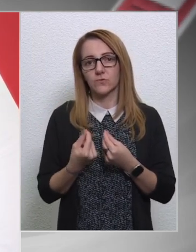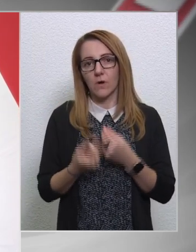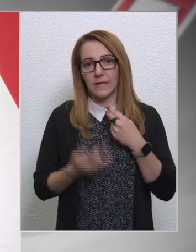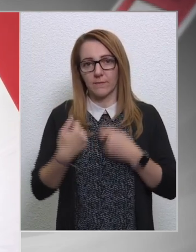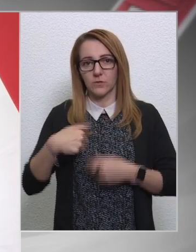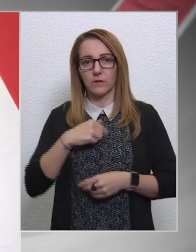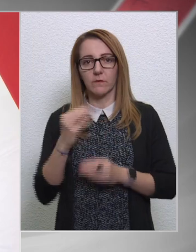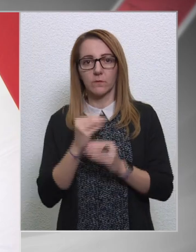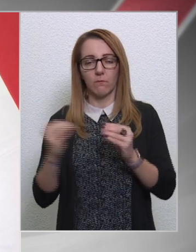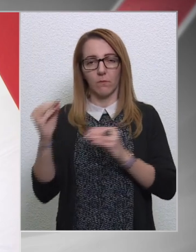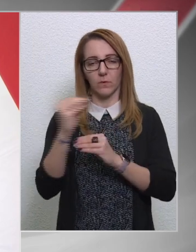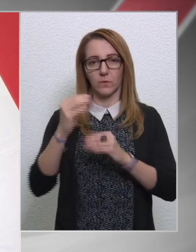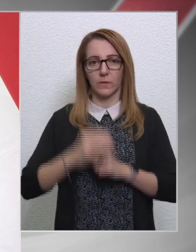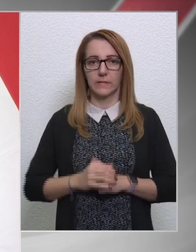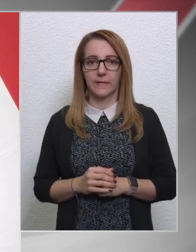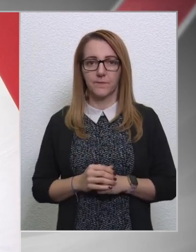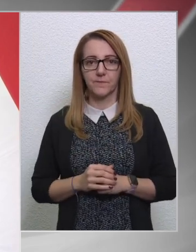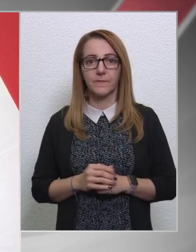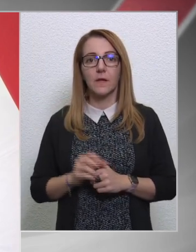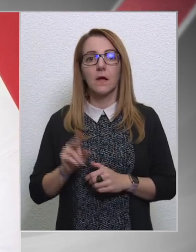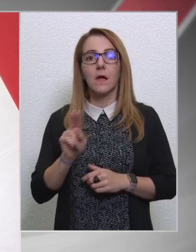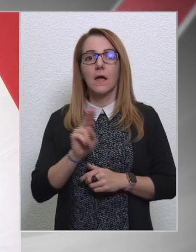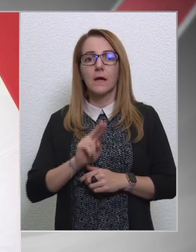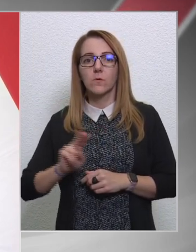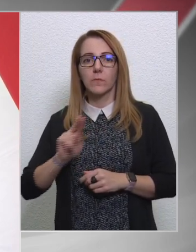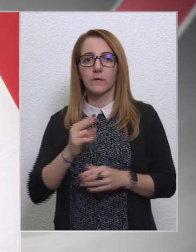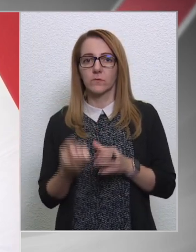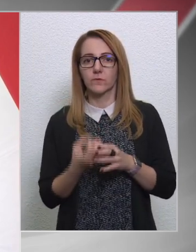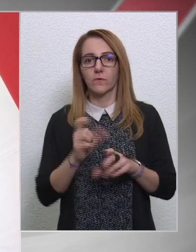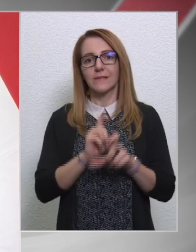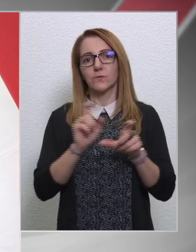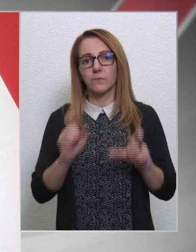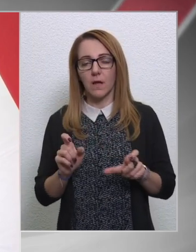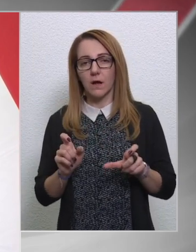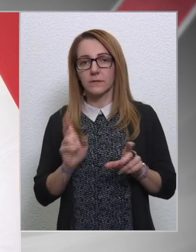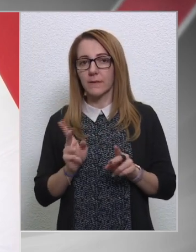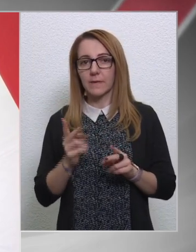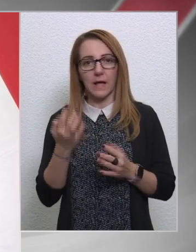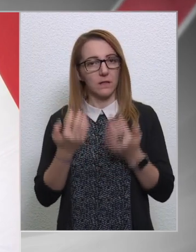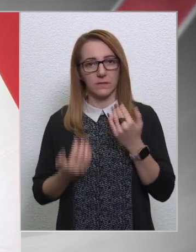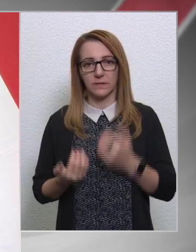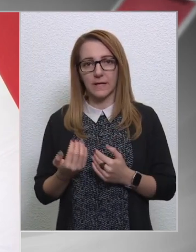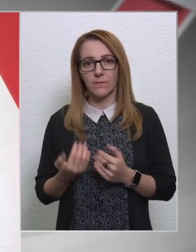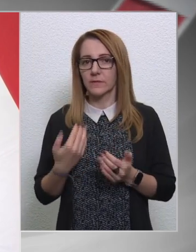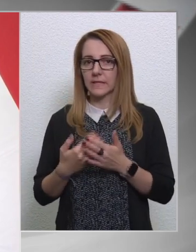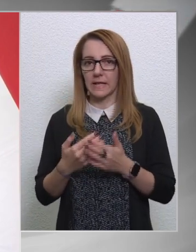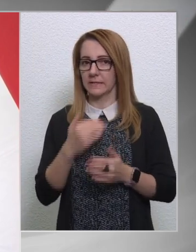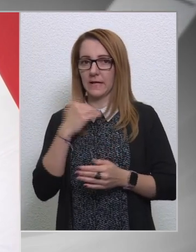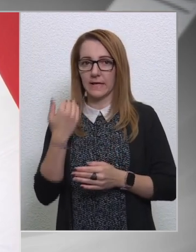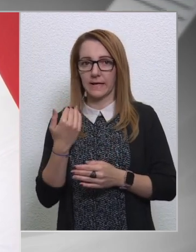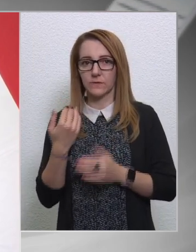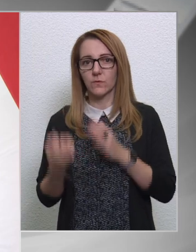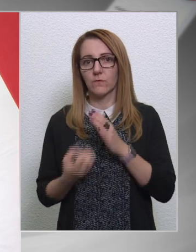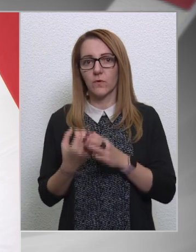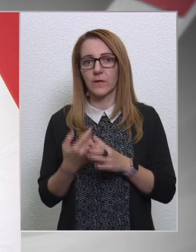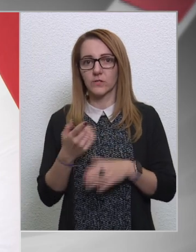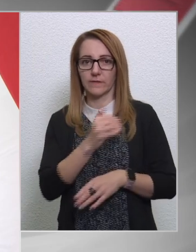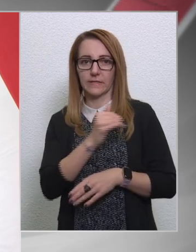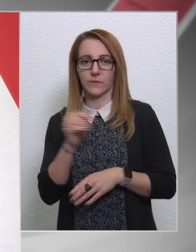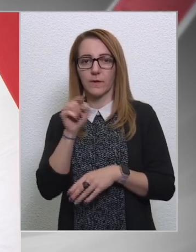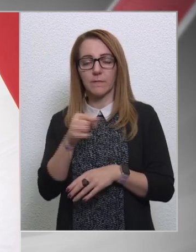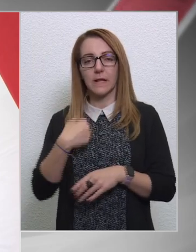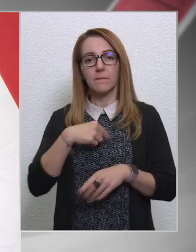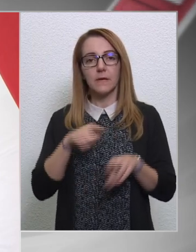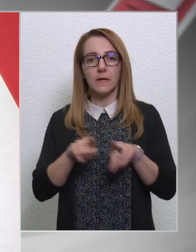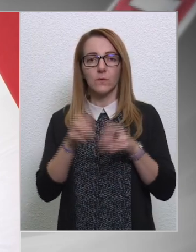pótolni. Az európai uniós források miatt nem kell azzal számolni, hogy ne lenne elegendő forrás a következő évben.